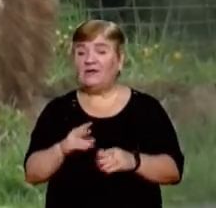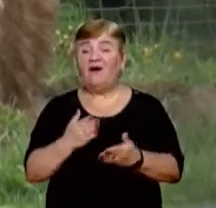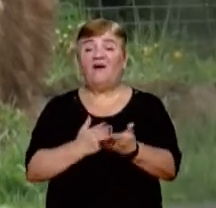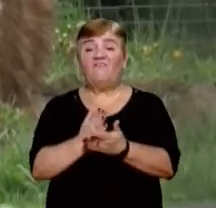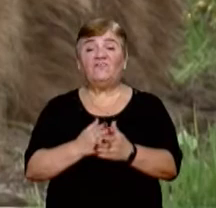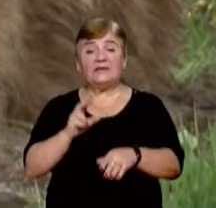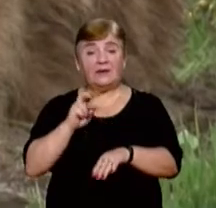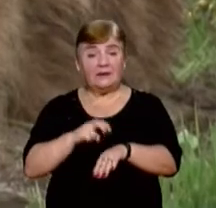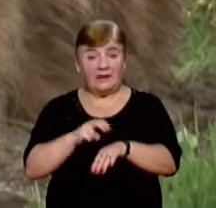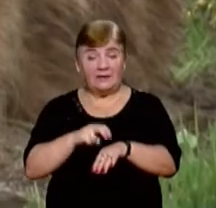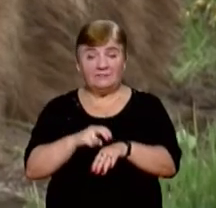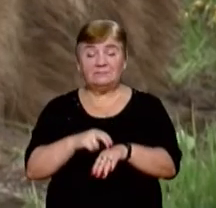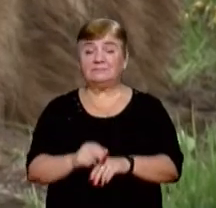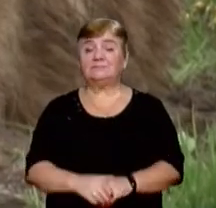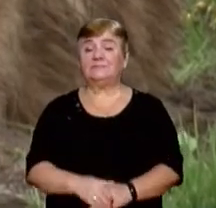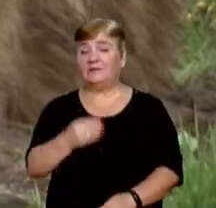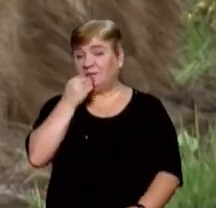та харчуванням двічі на день.